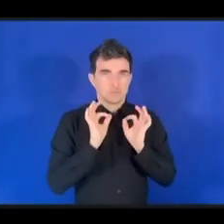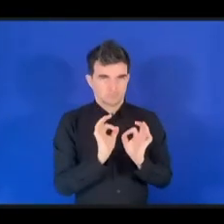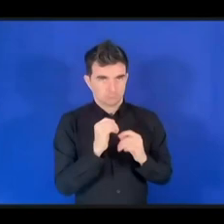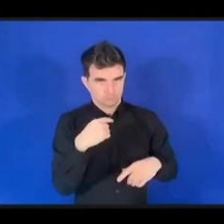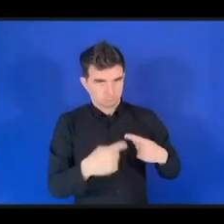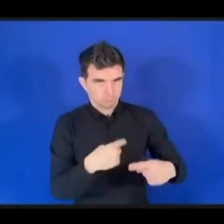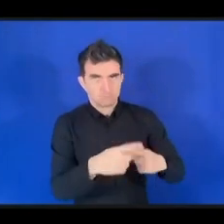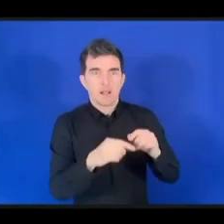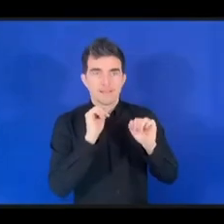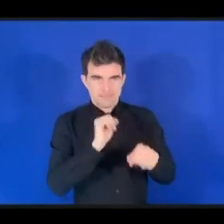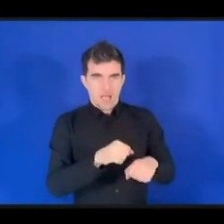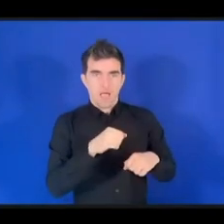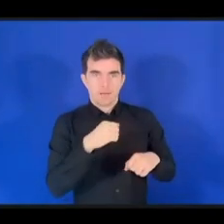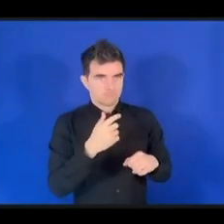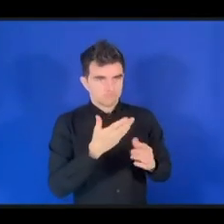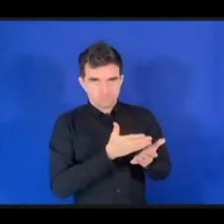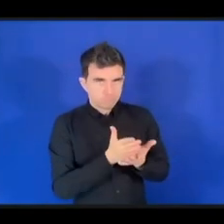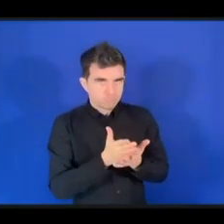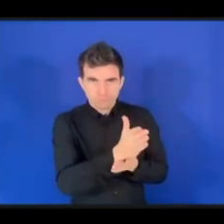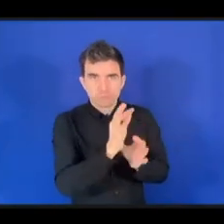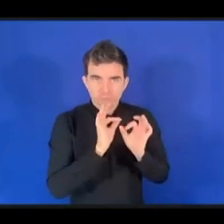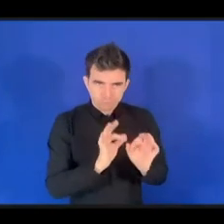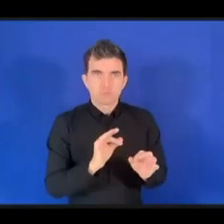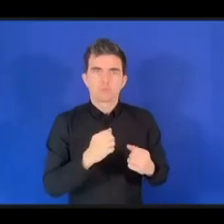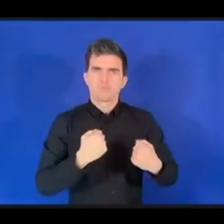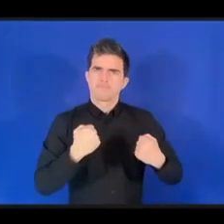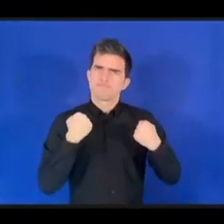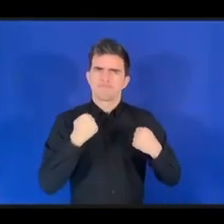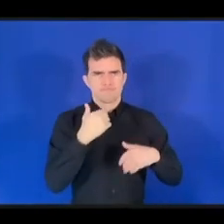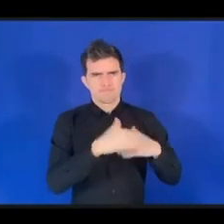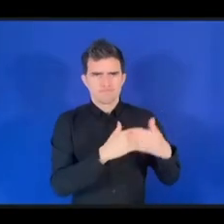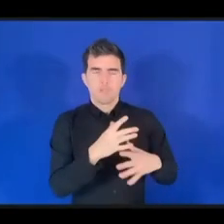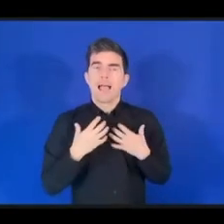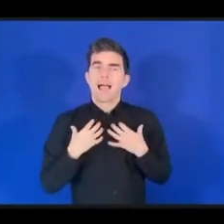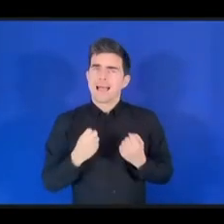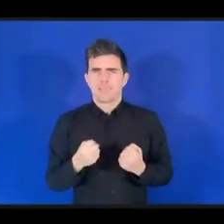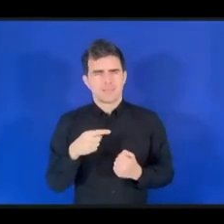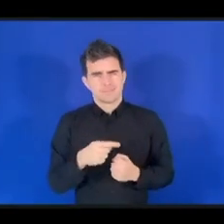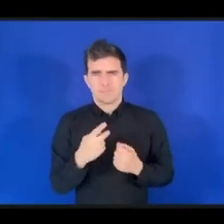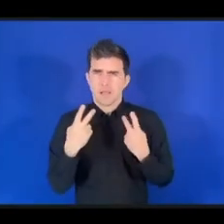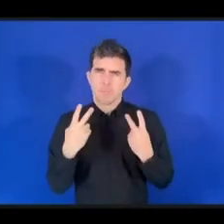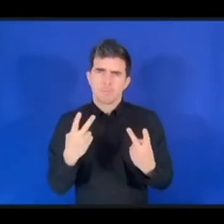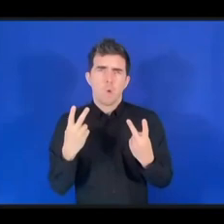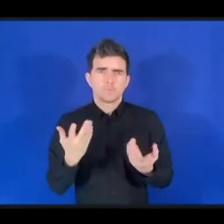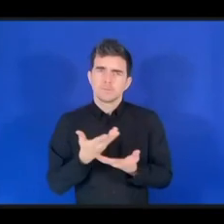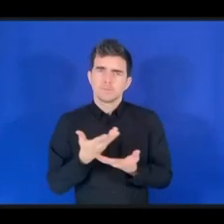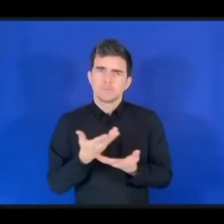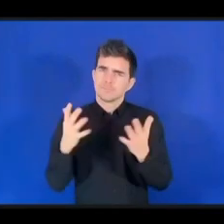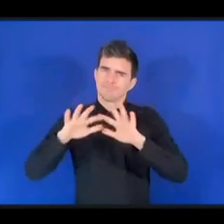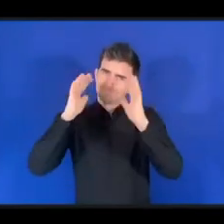стабильность и хорошее состояние интернета так важны для международного сообщества. Технические сообщества